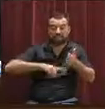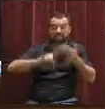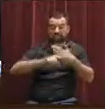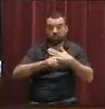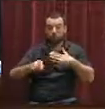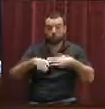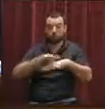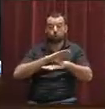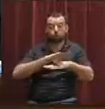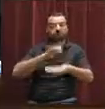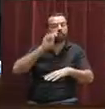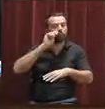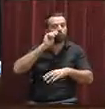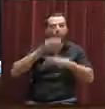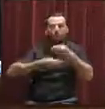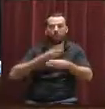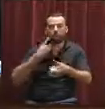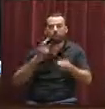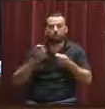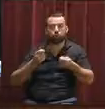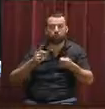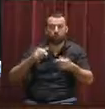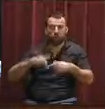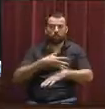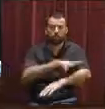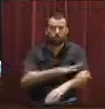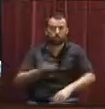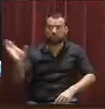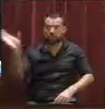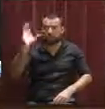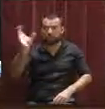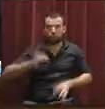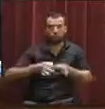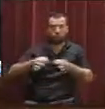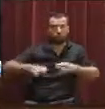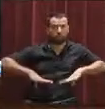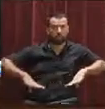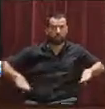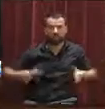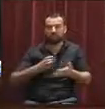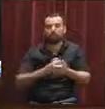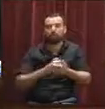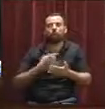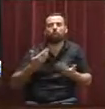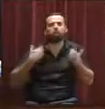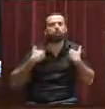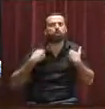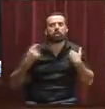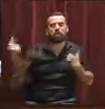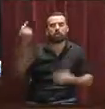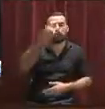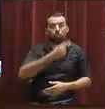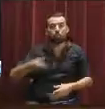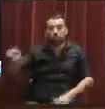dins la Conselleria de Turisme, en el cas de Mallorca, Menorca, Eivissa i Fermentera, ho fan a través dels consells insulars que són els que tenen les competències. Vostès